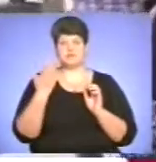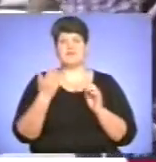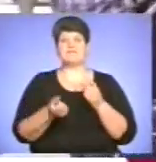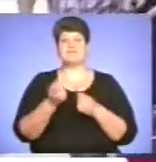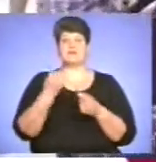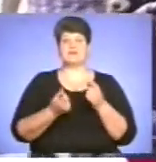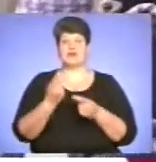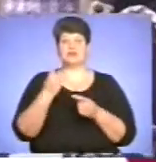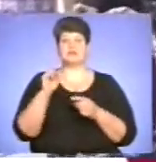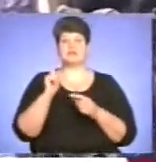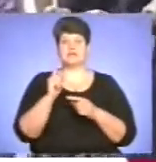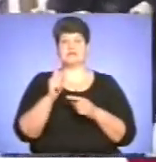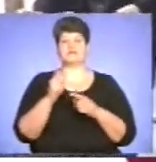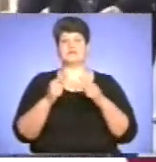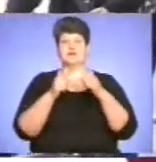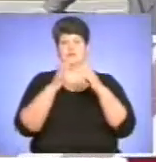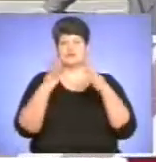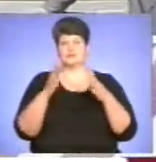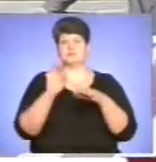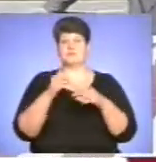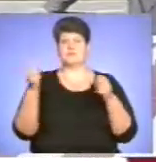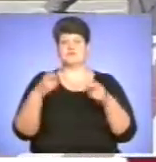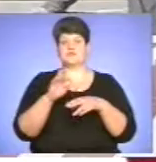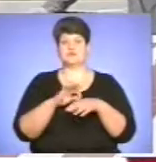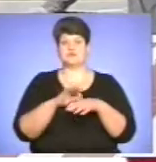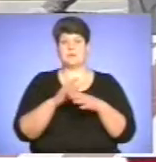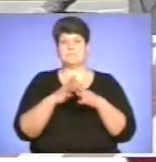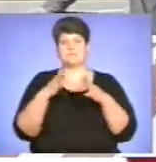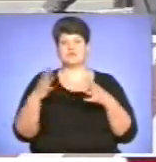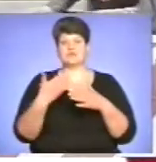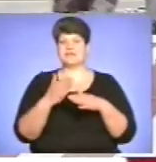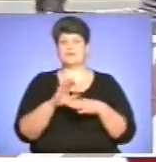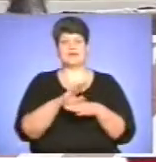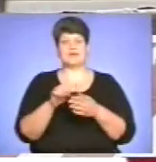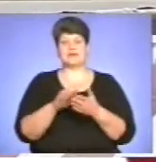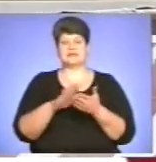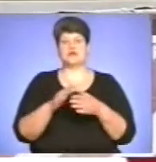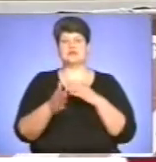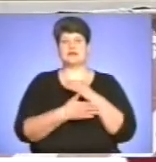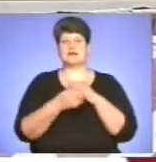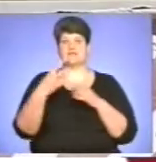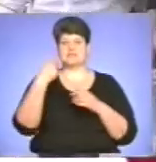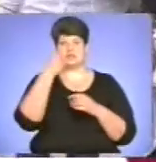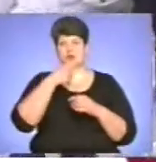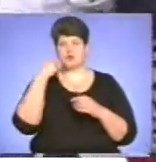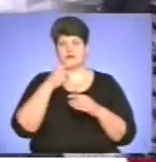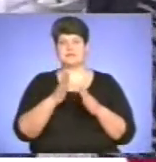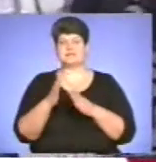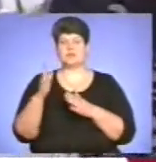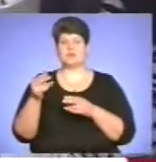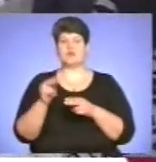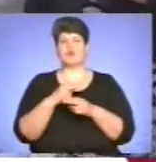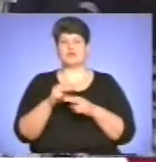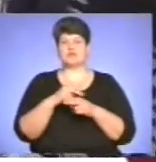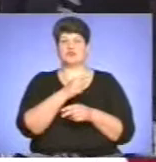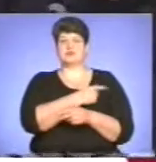верхівку айсберга професійної захворюваності. Більшу її частину не реєструють. За останні 20 років в Україні система профілактичної медицини на